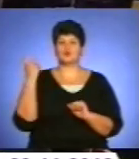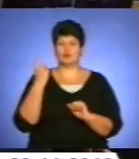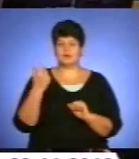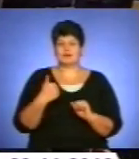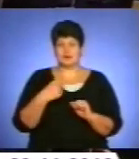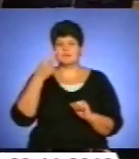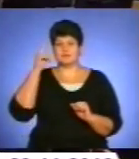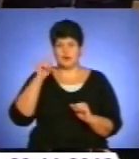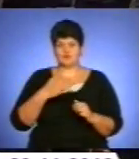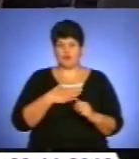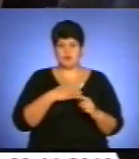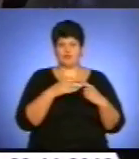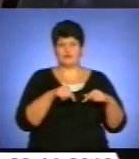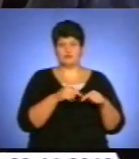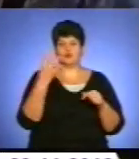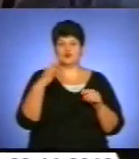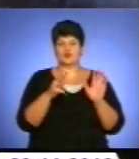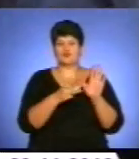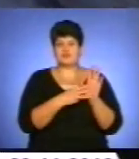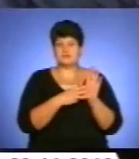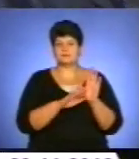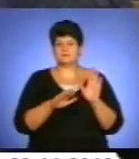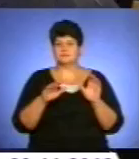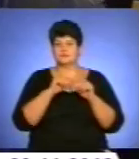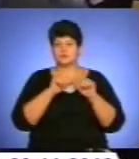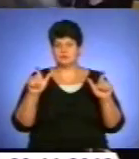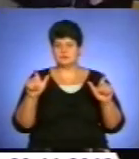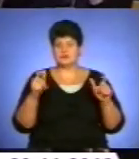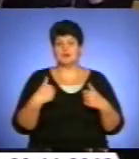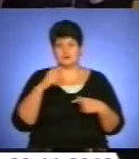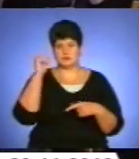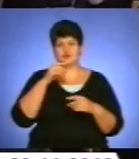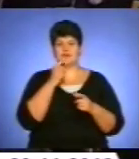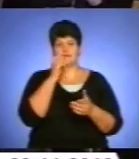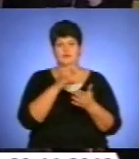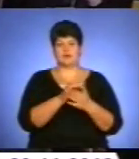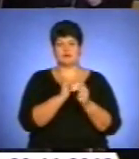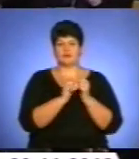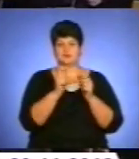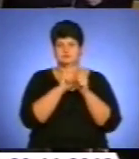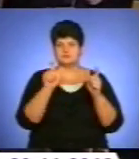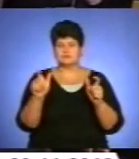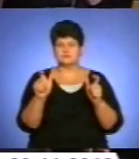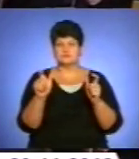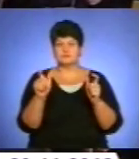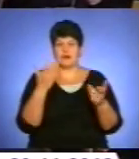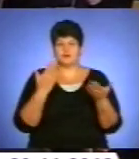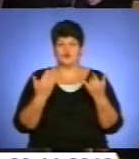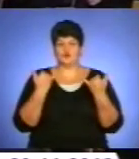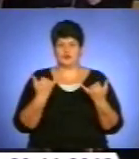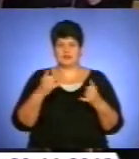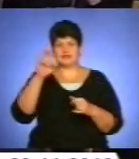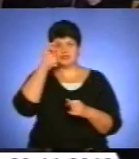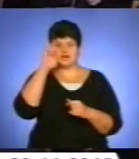знаю, що в моєму відомстві 48 навчальних закладів, я знаю, що я відповідаю за кожних з них. Але якщо сьогодні державні